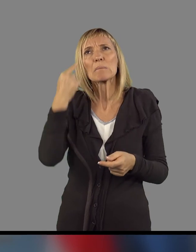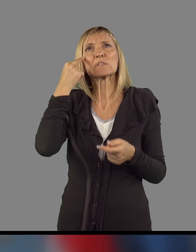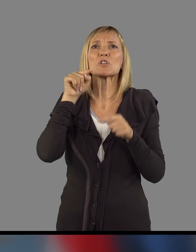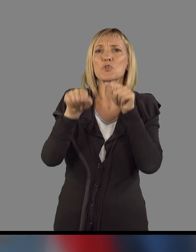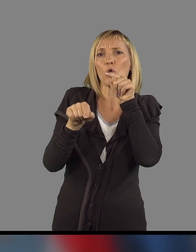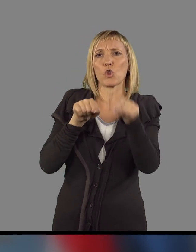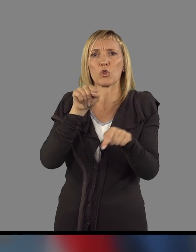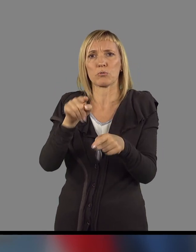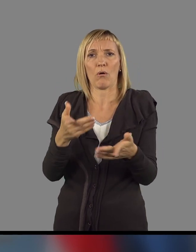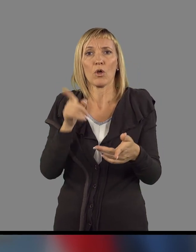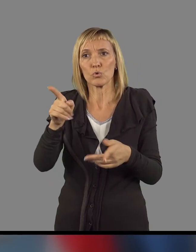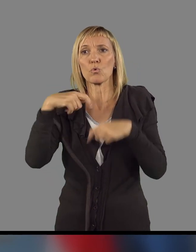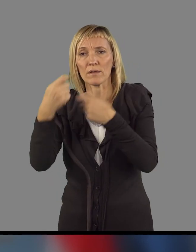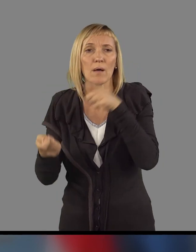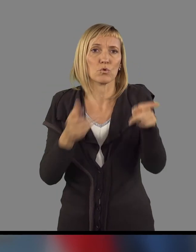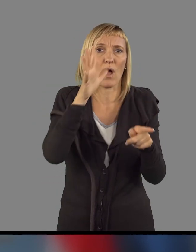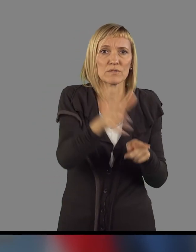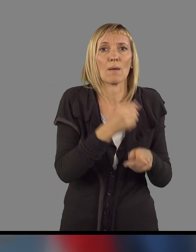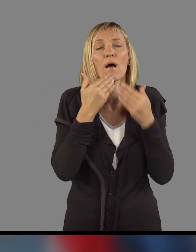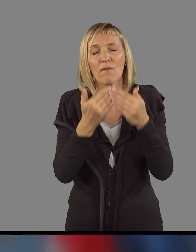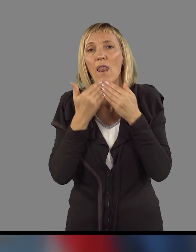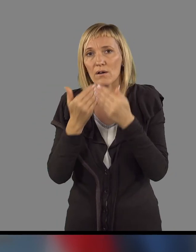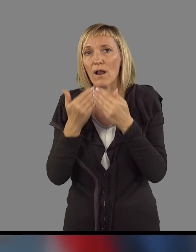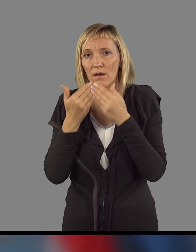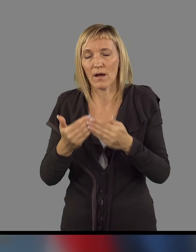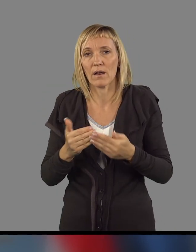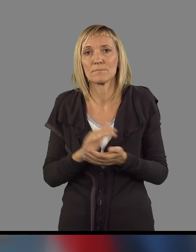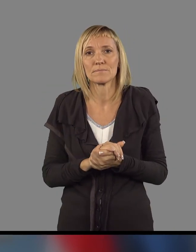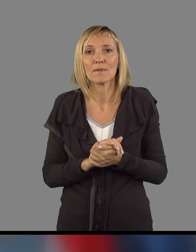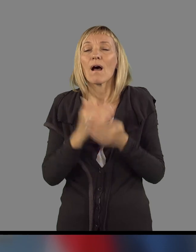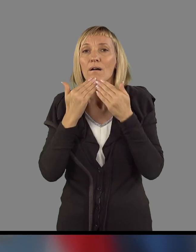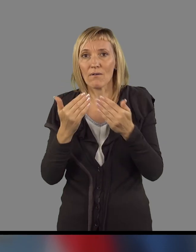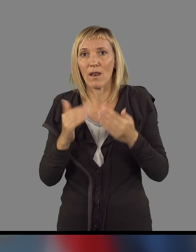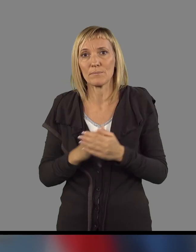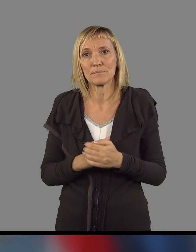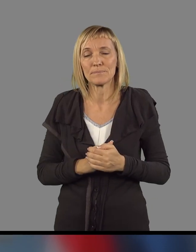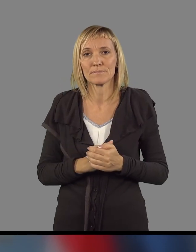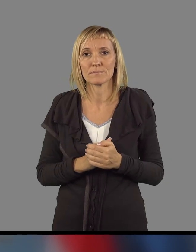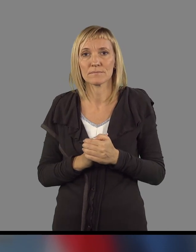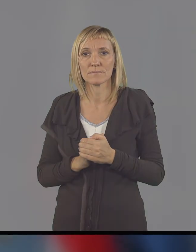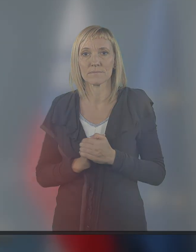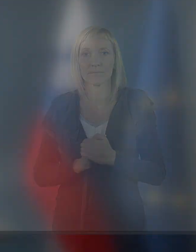mislili s tem. Hvala lepa. Hvala lepa, bili smo ščrkni. Hvala. Hvala. Hvala.